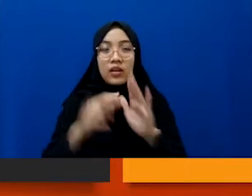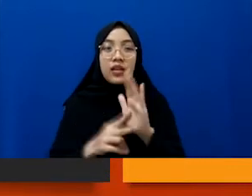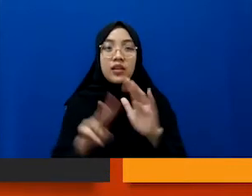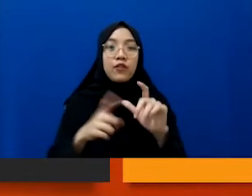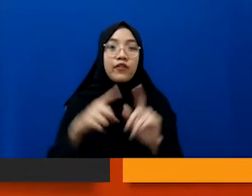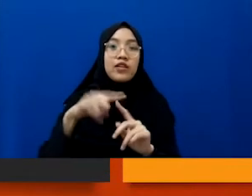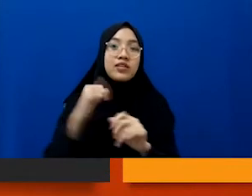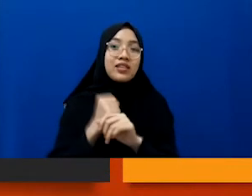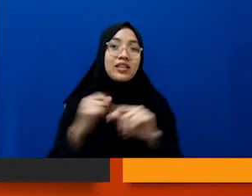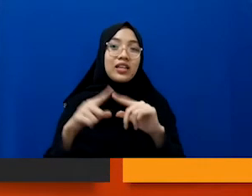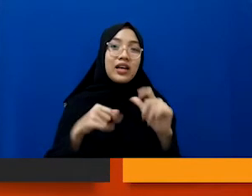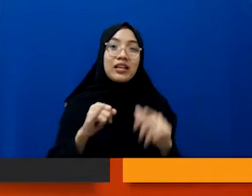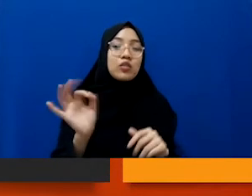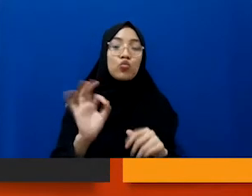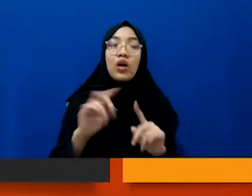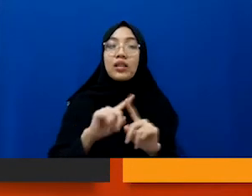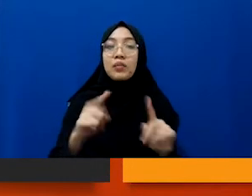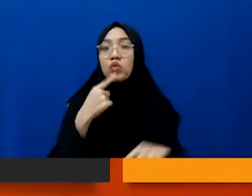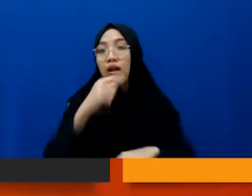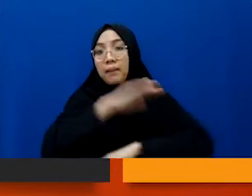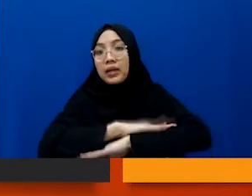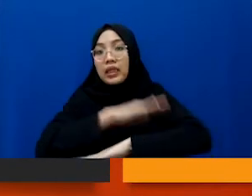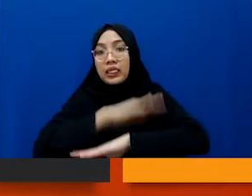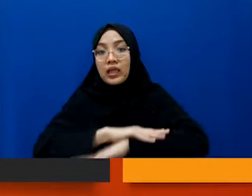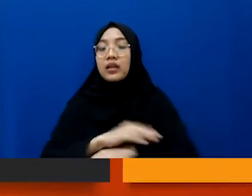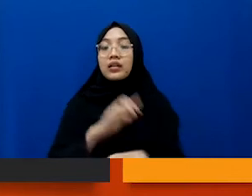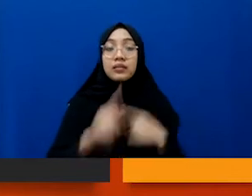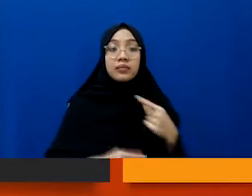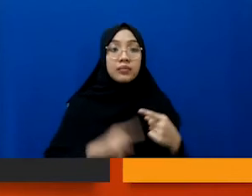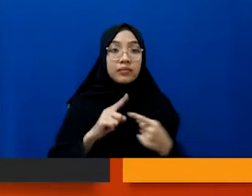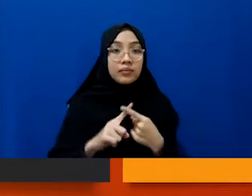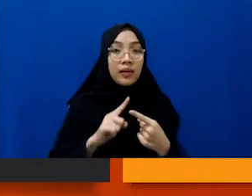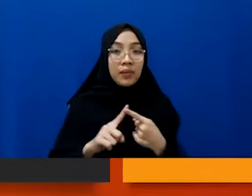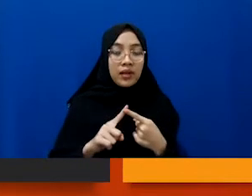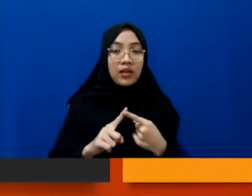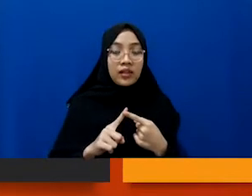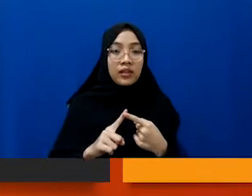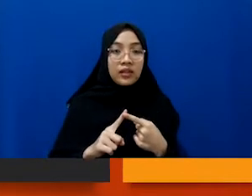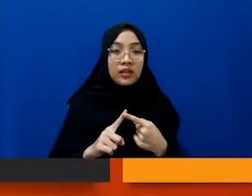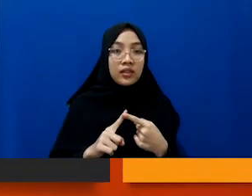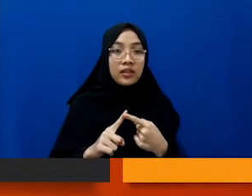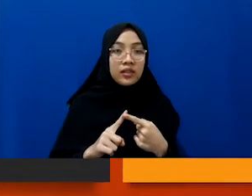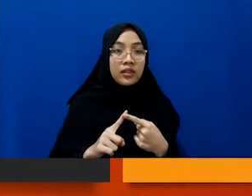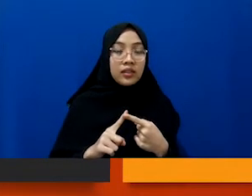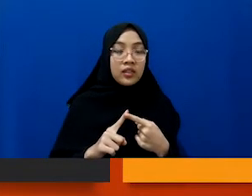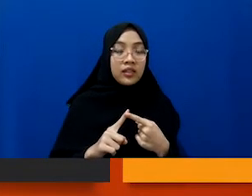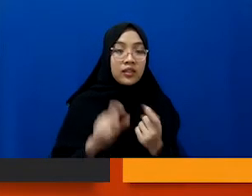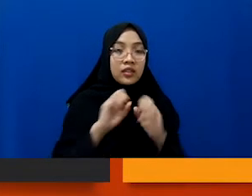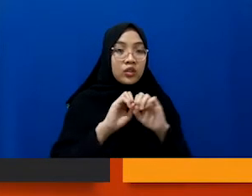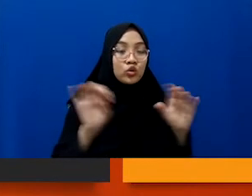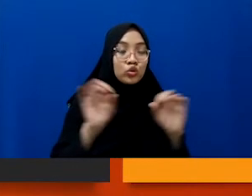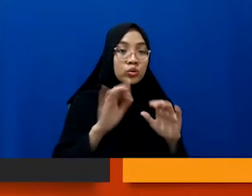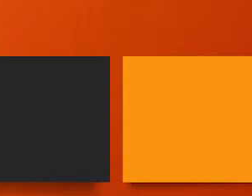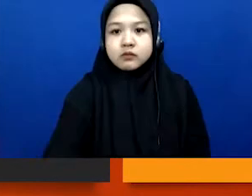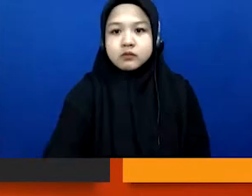terkait dengan berita. Ini yang pertama, ini adalah cuplikan dari tulisan